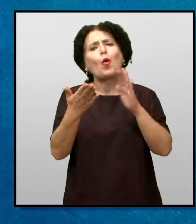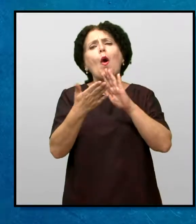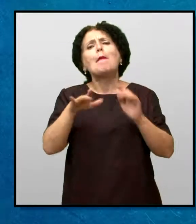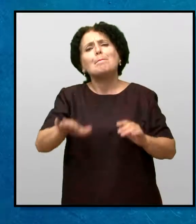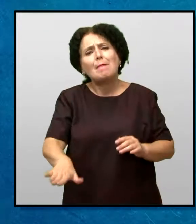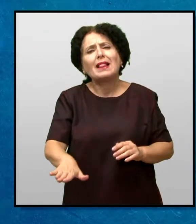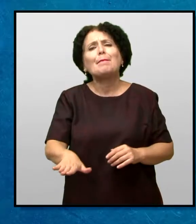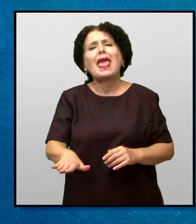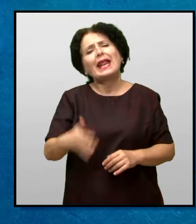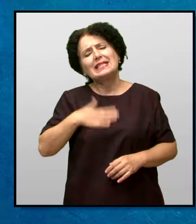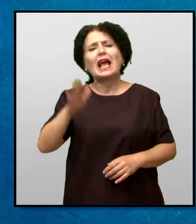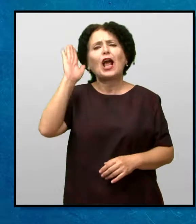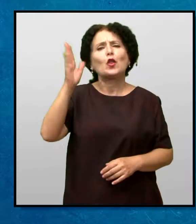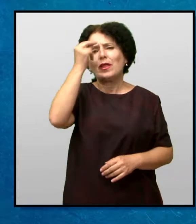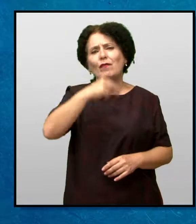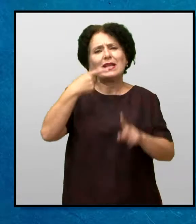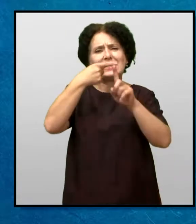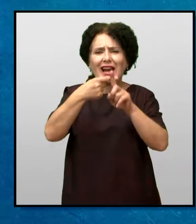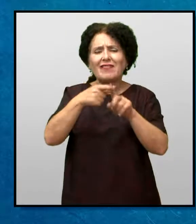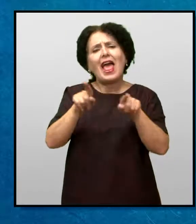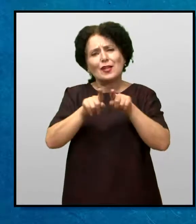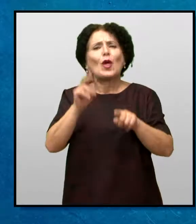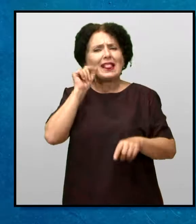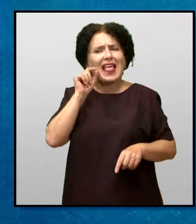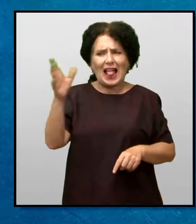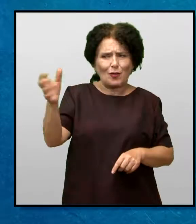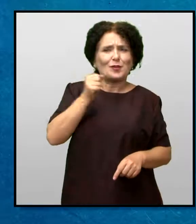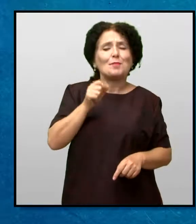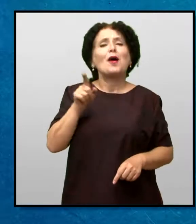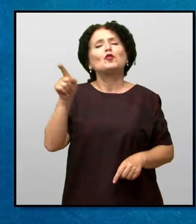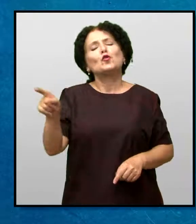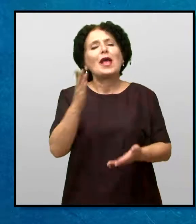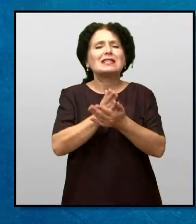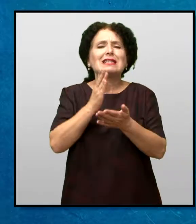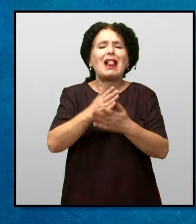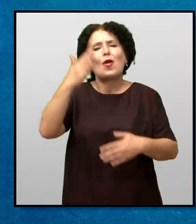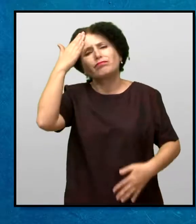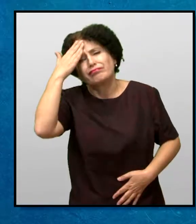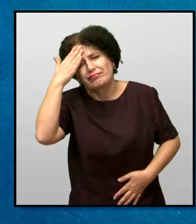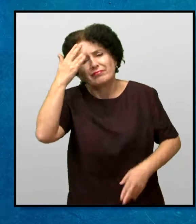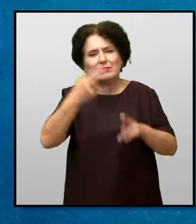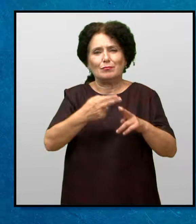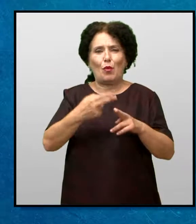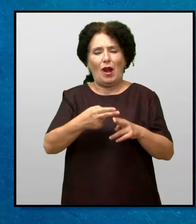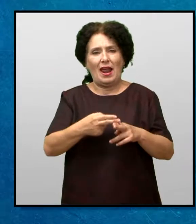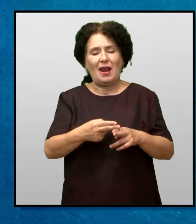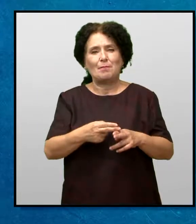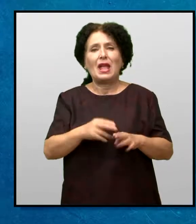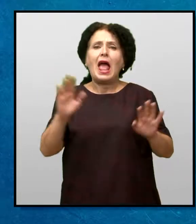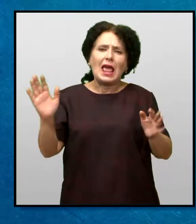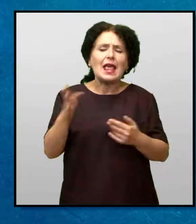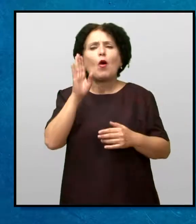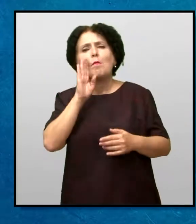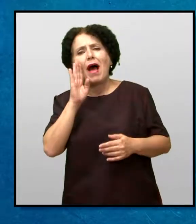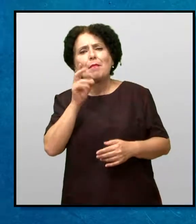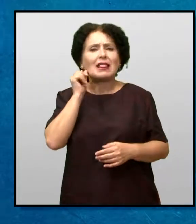сака да оди в црква Тие сака и господин Джонс да оди сониф Но тој многу често беше болен Иако